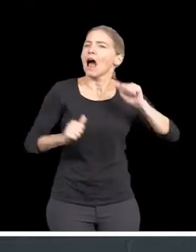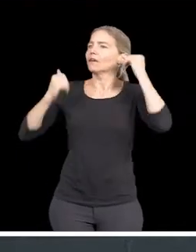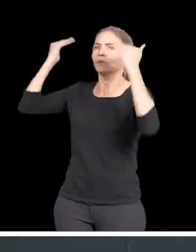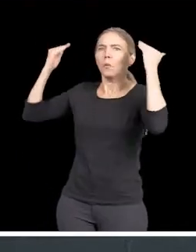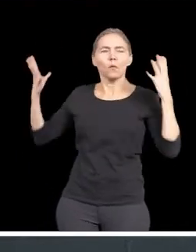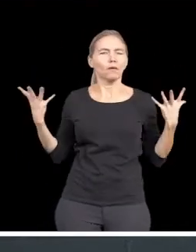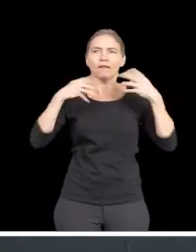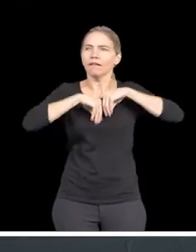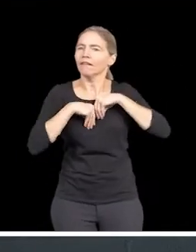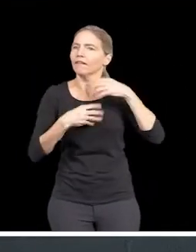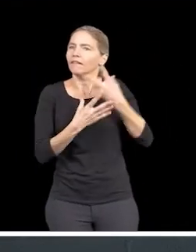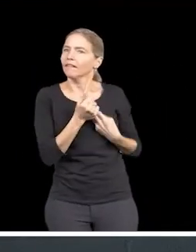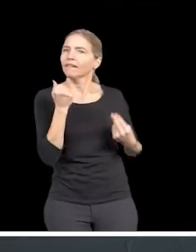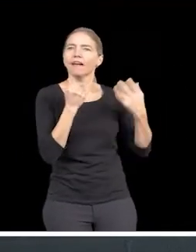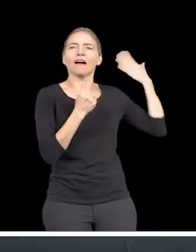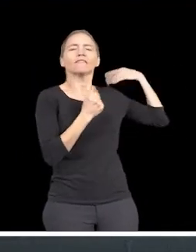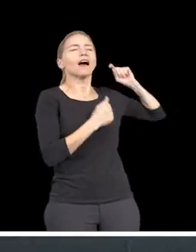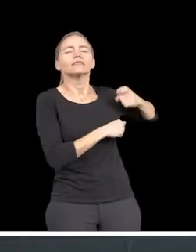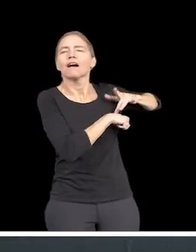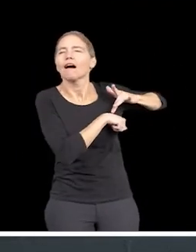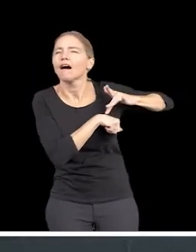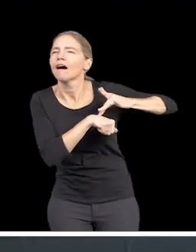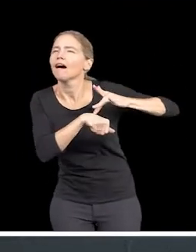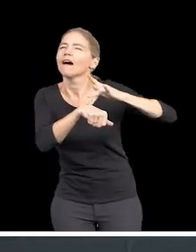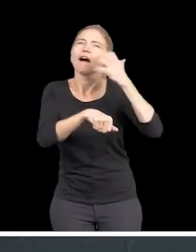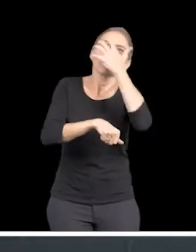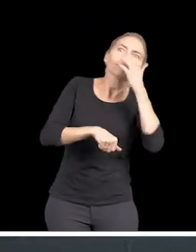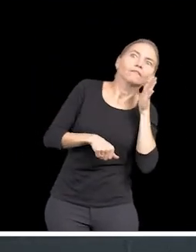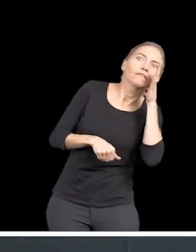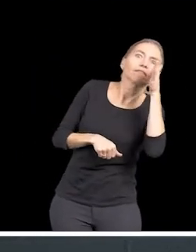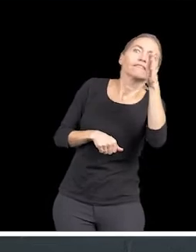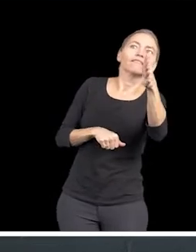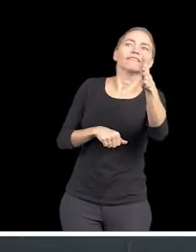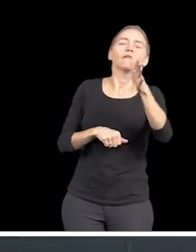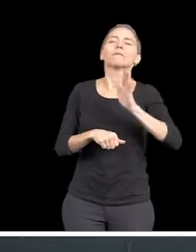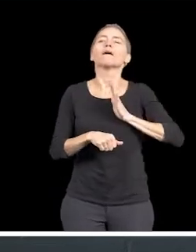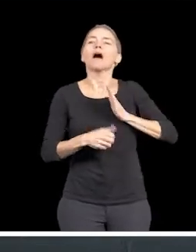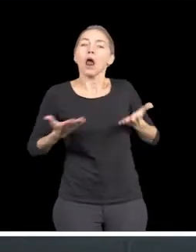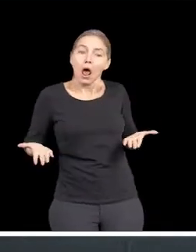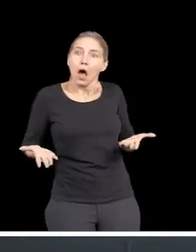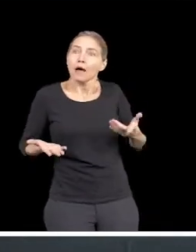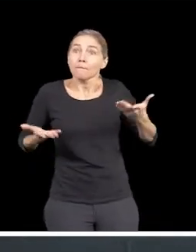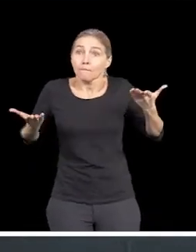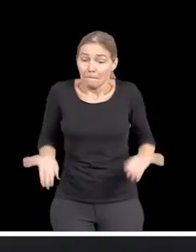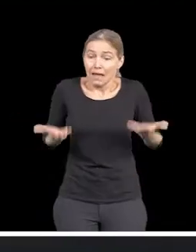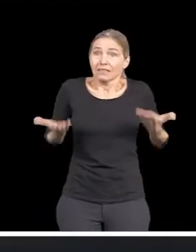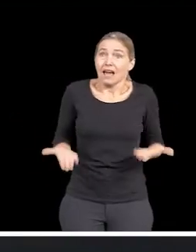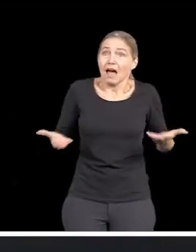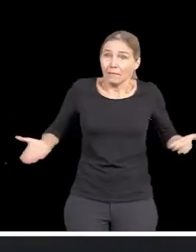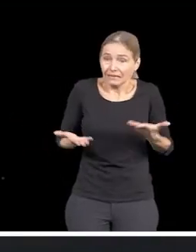ton passé, ton futur. Et il y a ce plein présent qui est le tien.